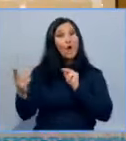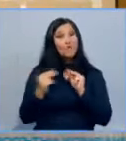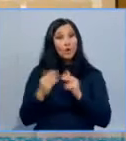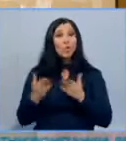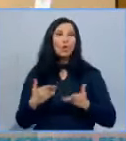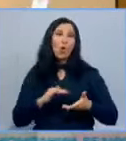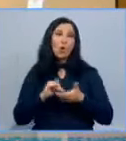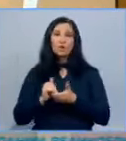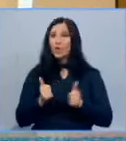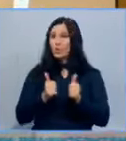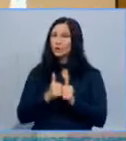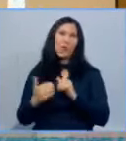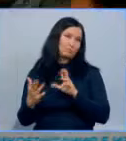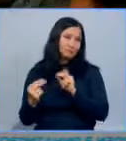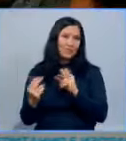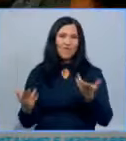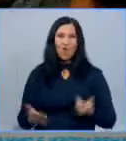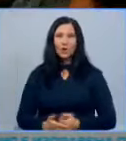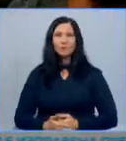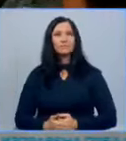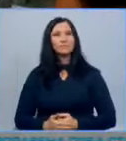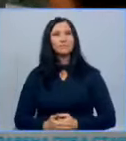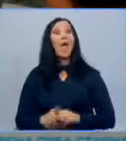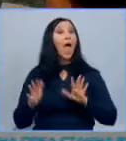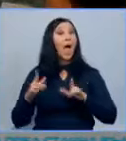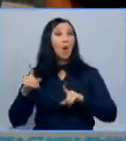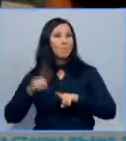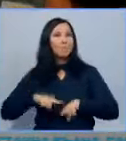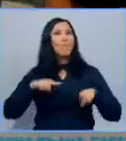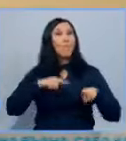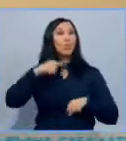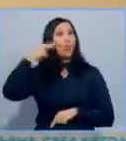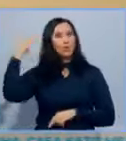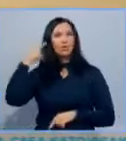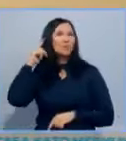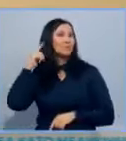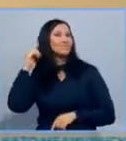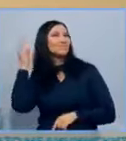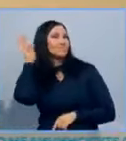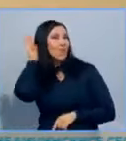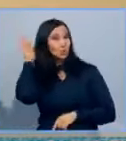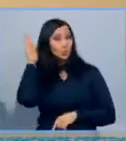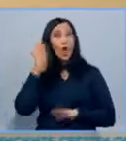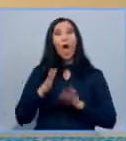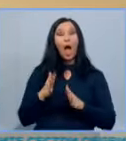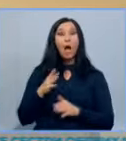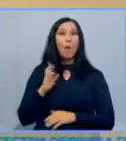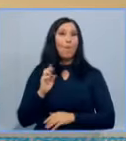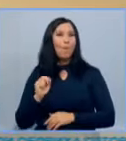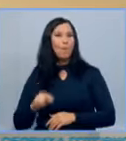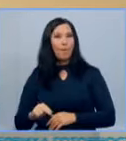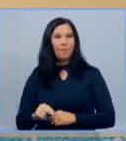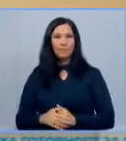коалиционните партньори си говорят. Ако прокуратурата слуша, ако Боб